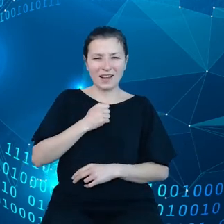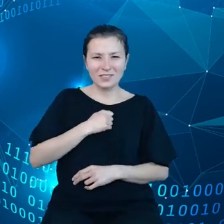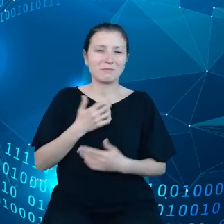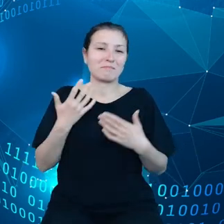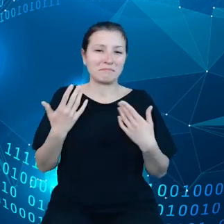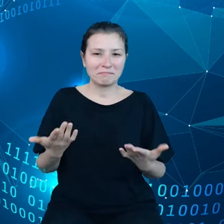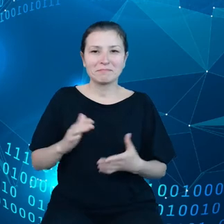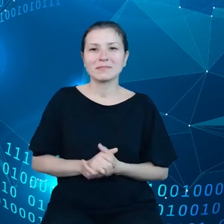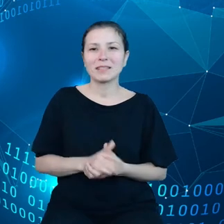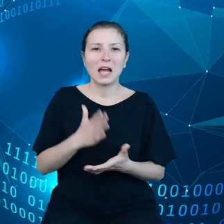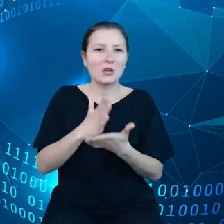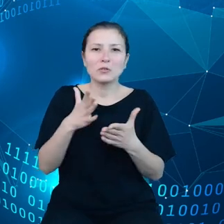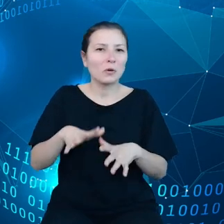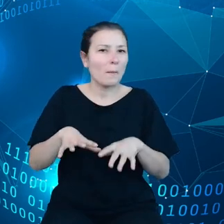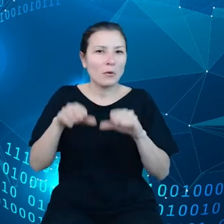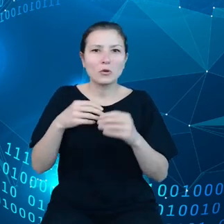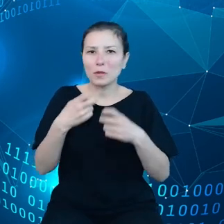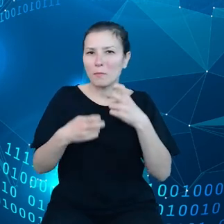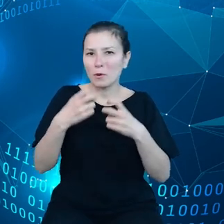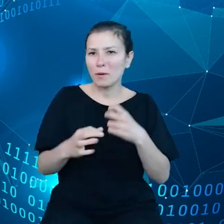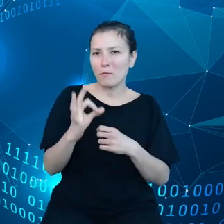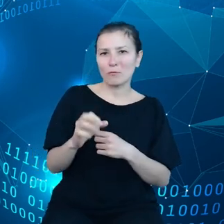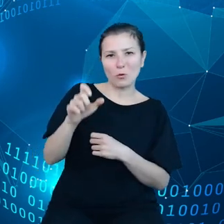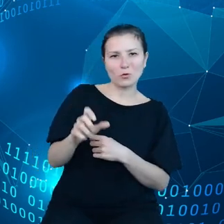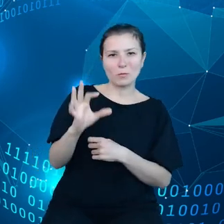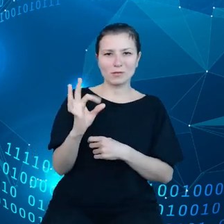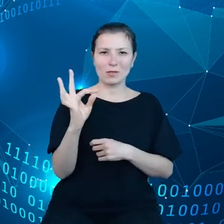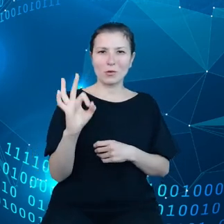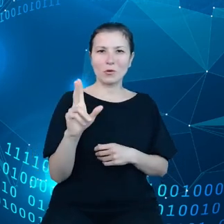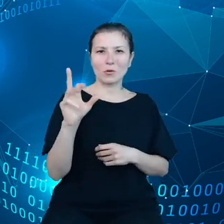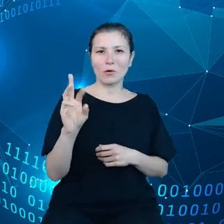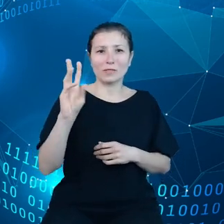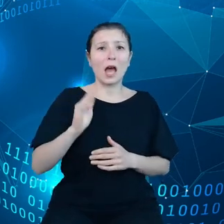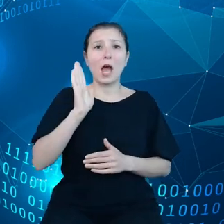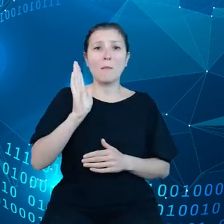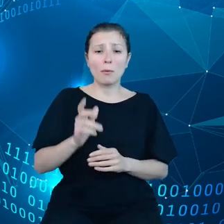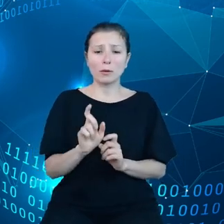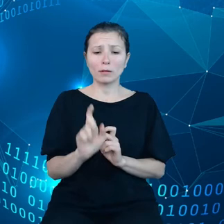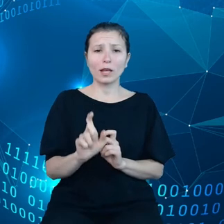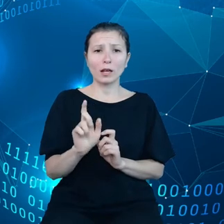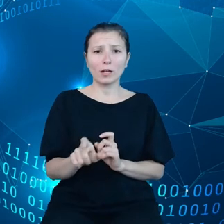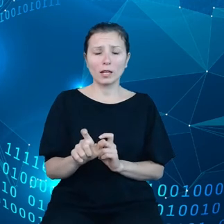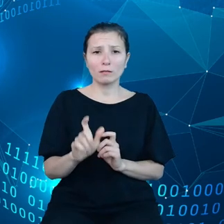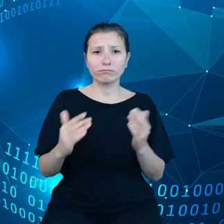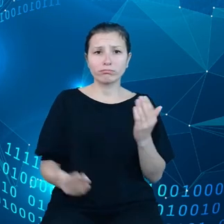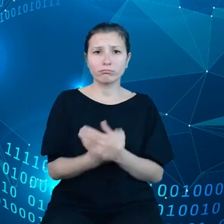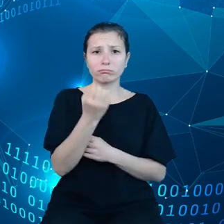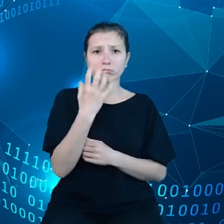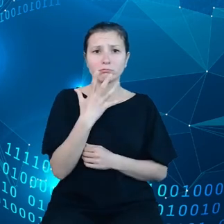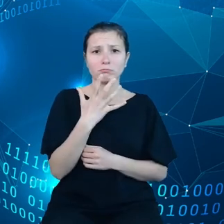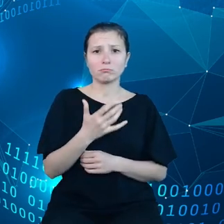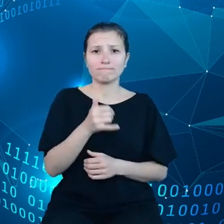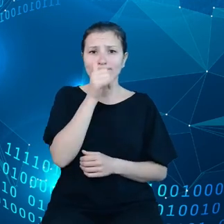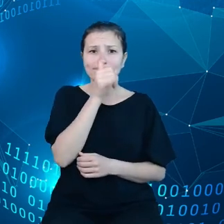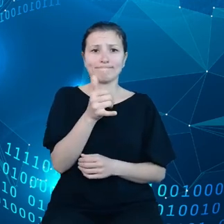wstęp do problemów pani Stokowskiej, czyli bo później sobie klika, okazuje się, że nie można niestety